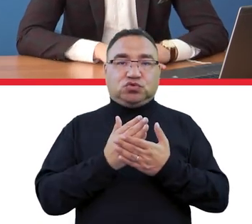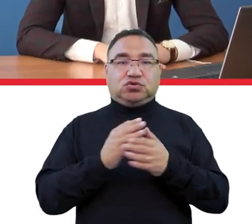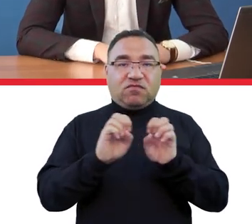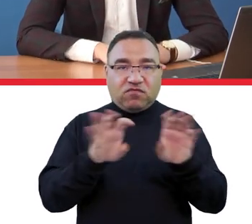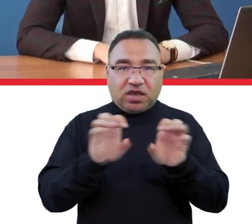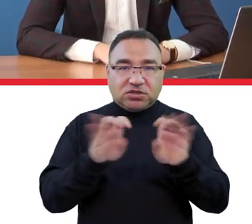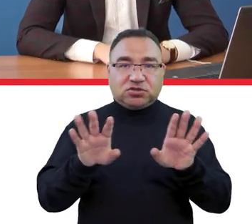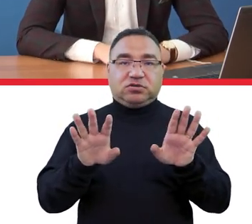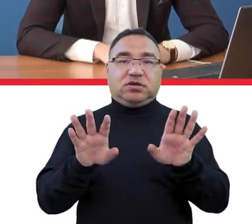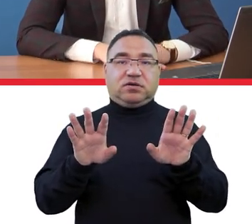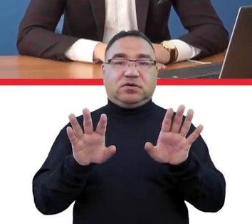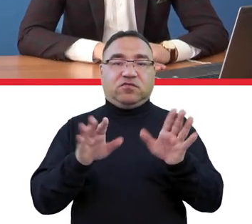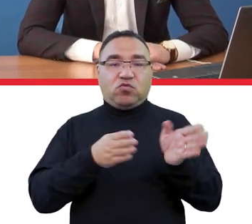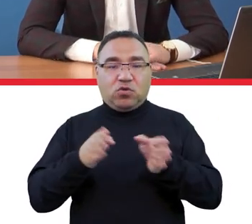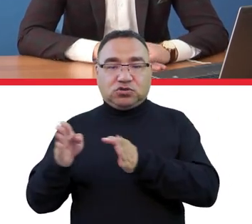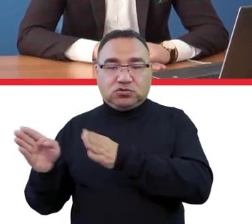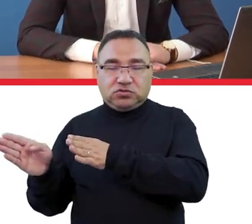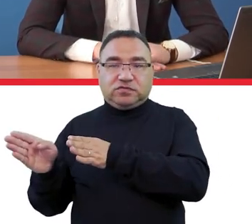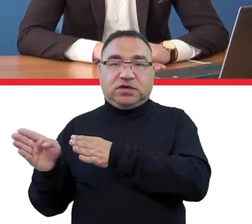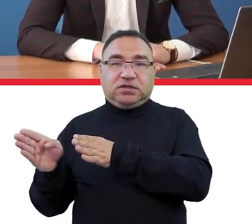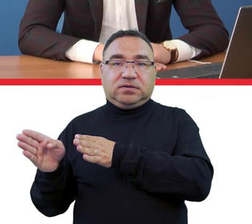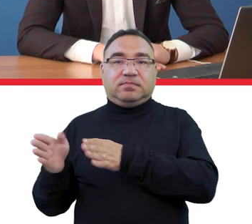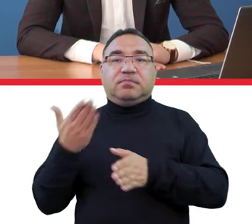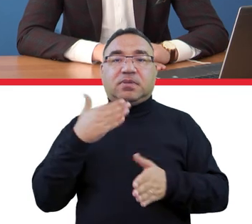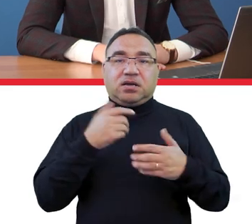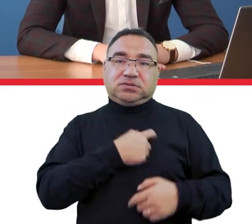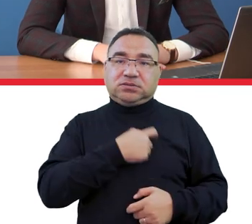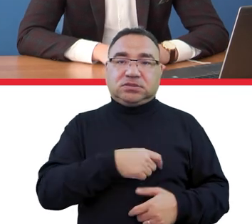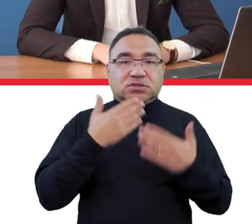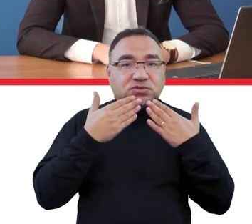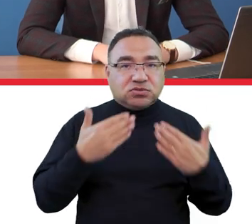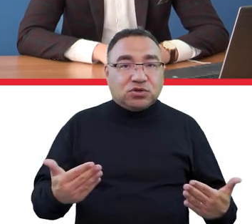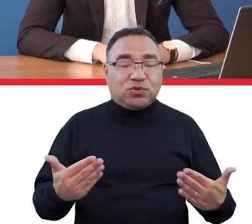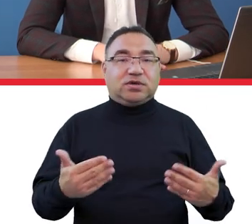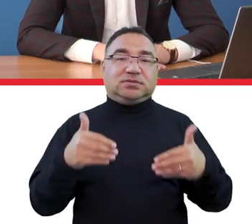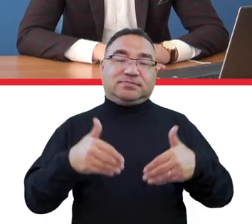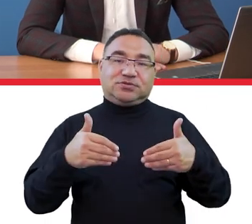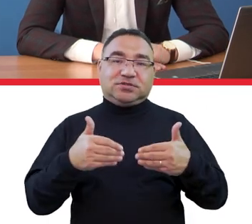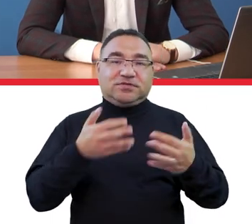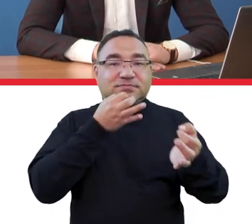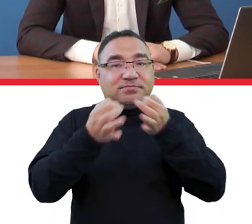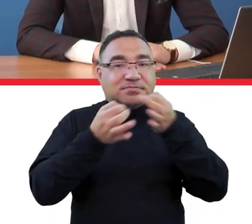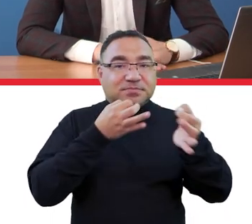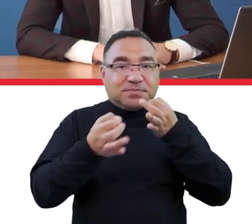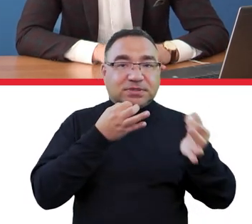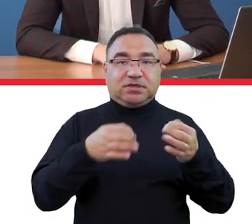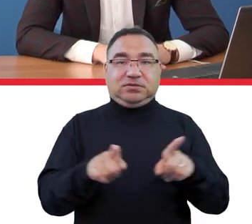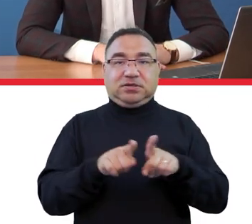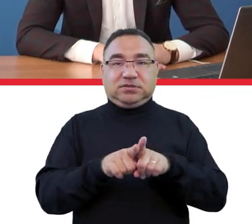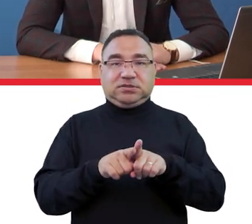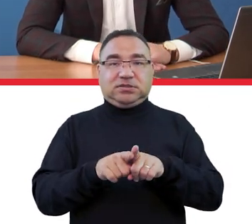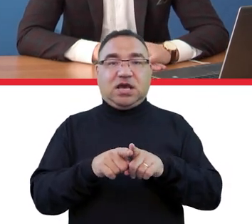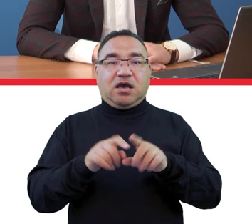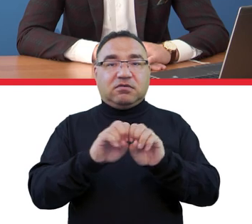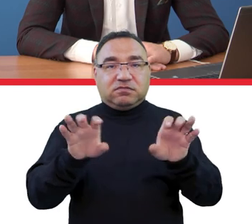sposób przez nas uporządkowane bardzo serdecznie dziękujemy za możliwość zadawania pytań i również za